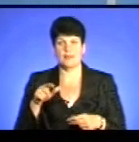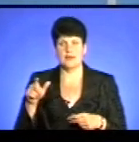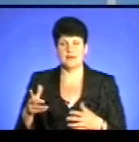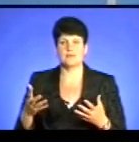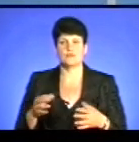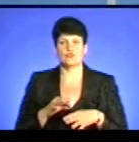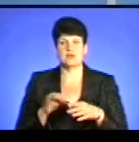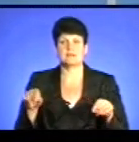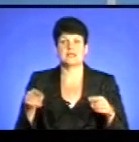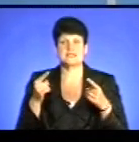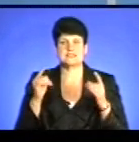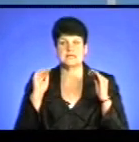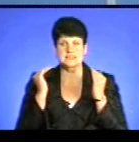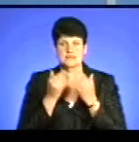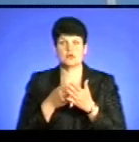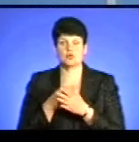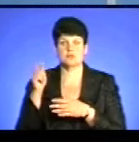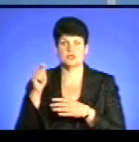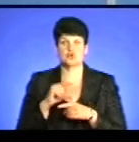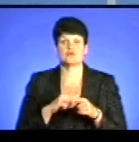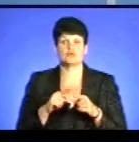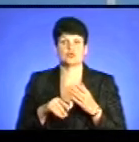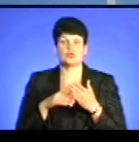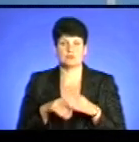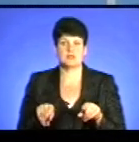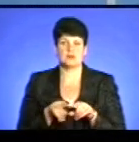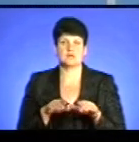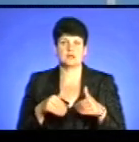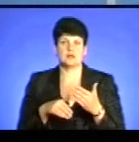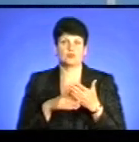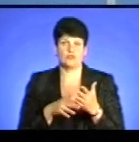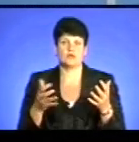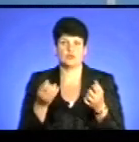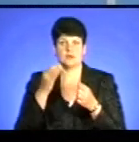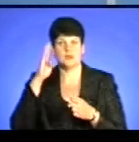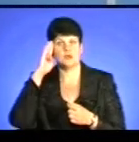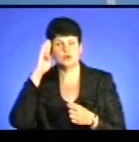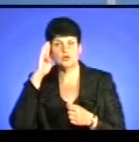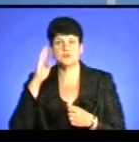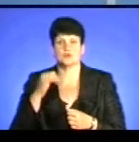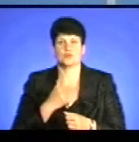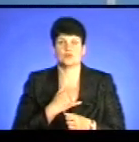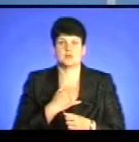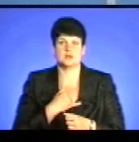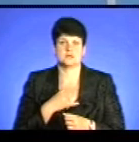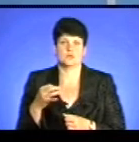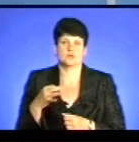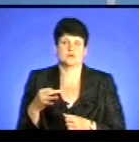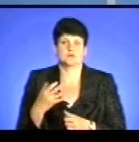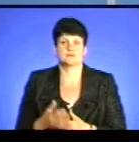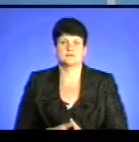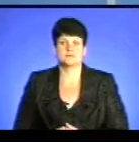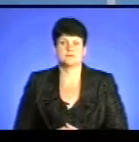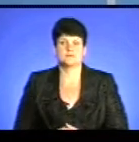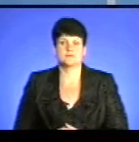проводили ремоніційні заходи до приїзду швидкої і також надали допомогу, врятували хлопчика в нас на ставку в Тернополі.